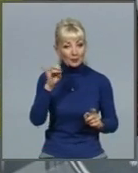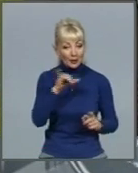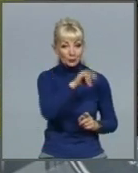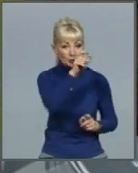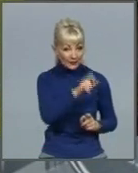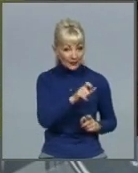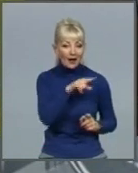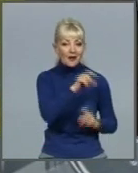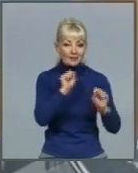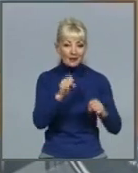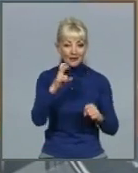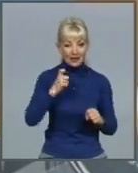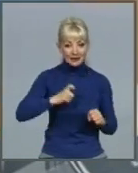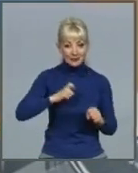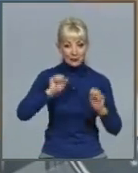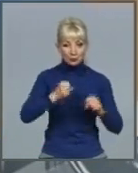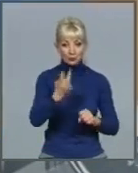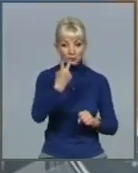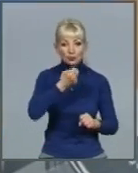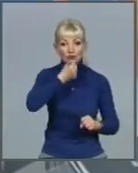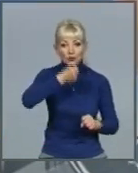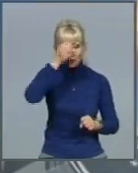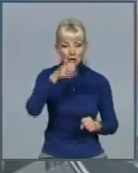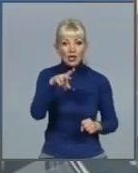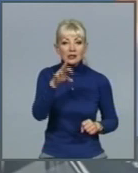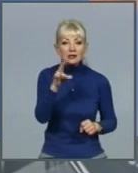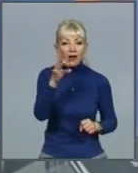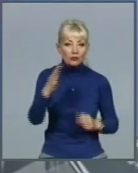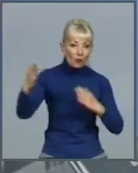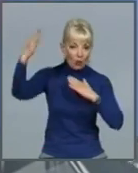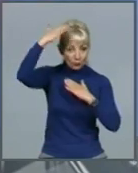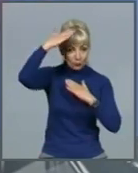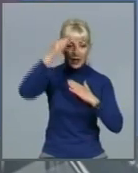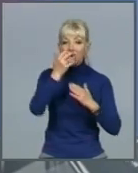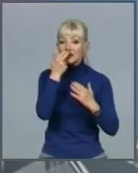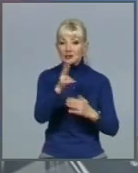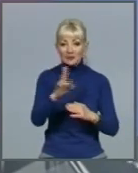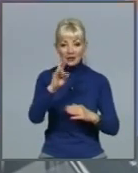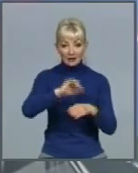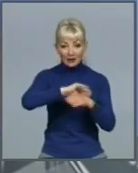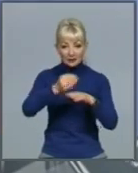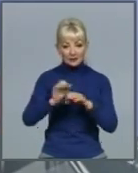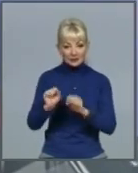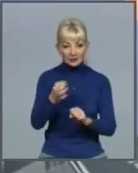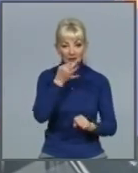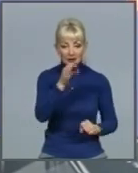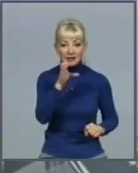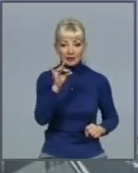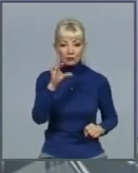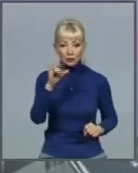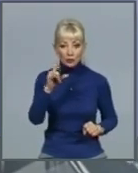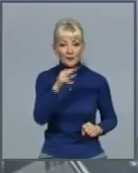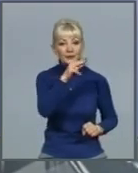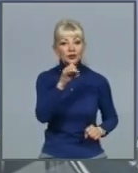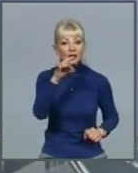собі двох дорослих слонів. Та незважаючи на панцирну захищеність, додає Жанна Сивуха, черепахи надзвичайно